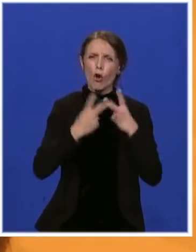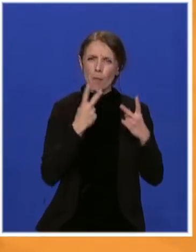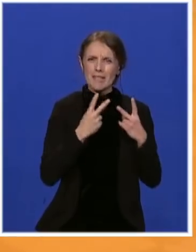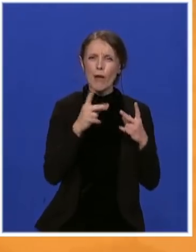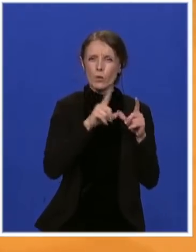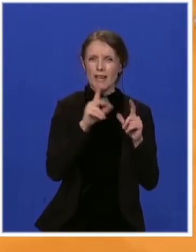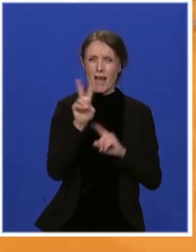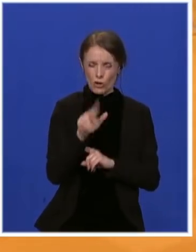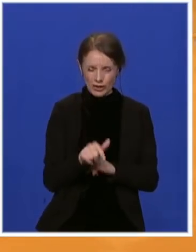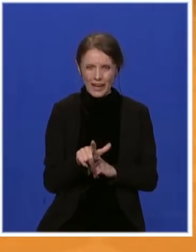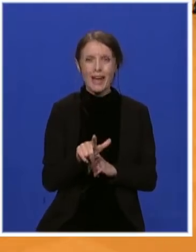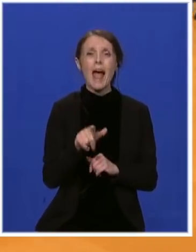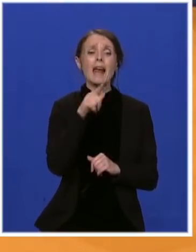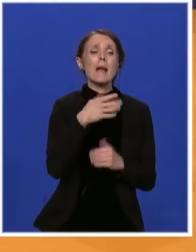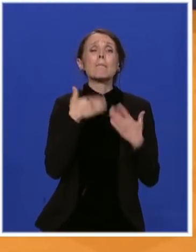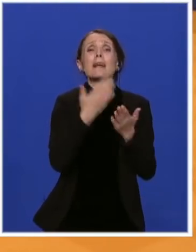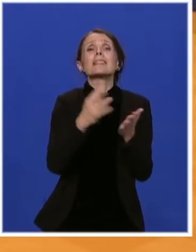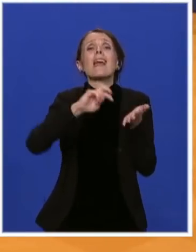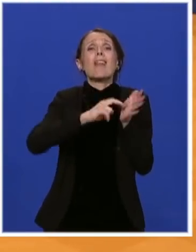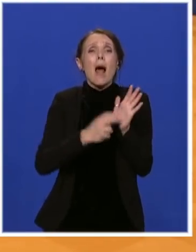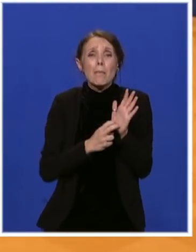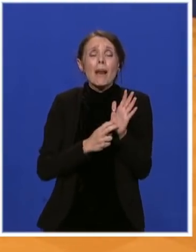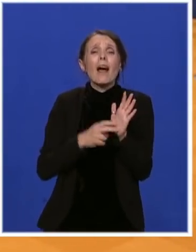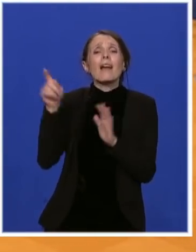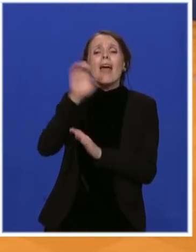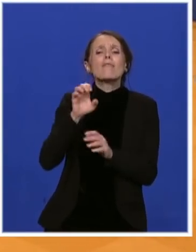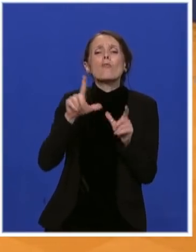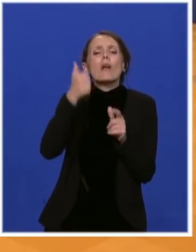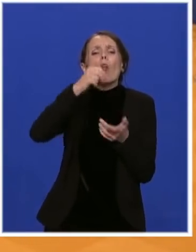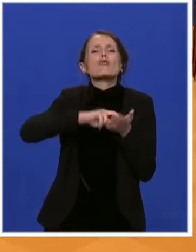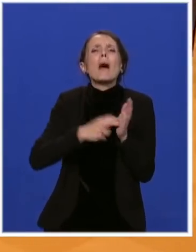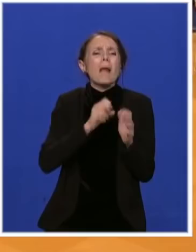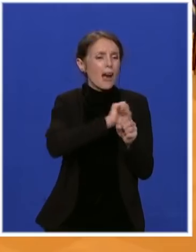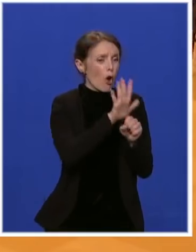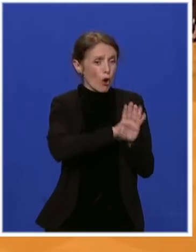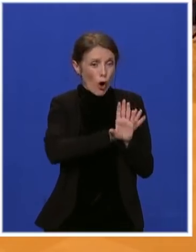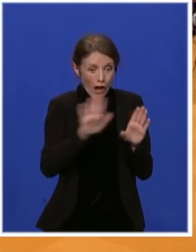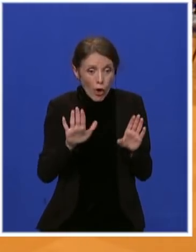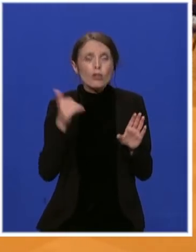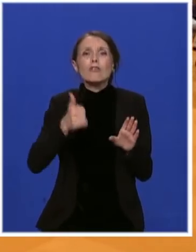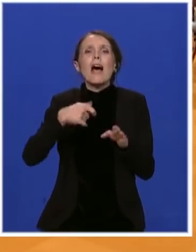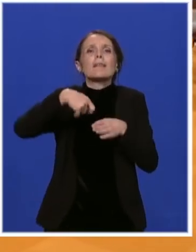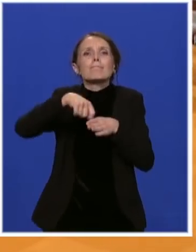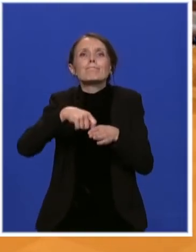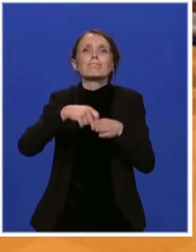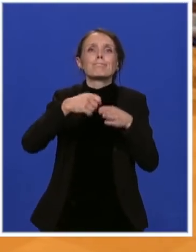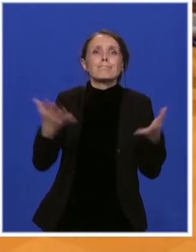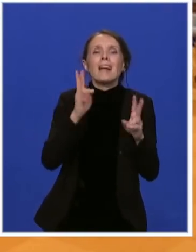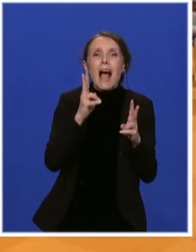za oporavak Evropske unije nakon korona virusa vredan 750 milijardi evra.